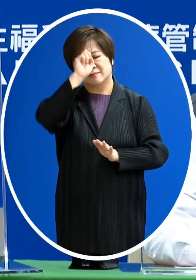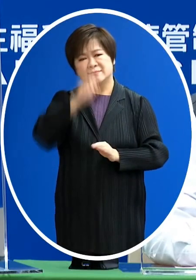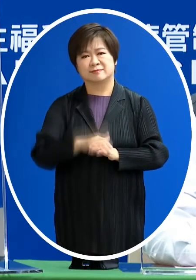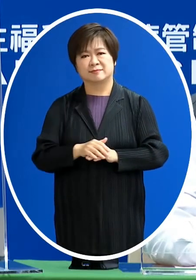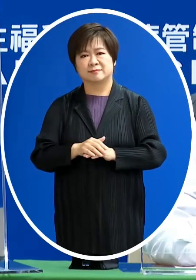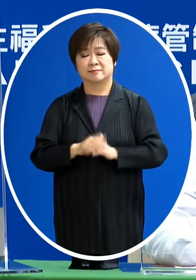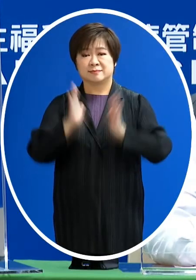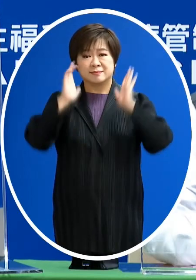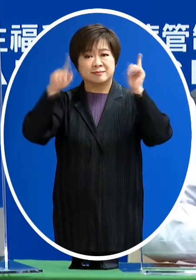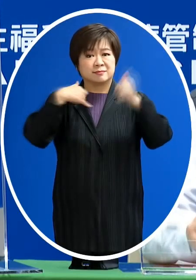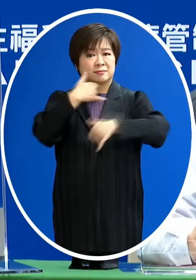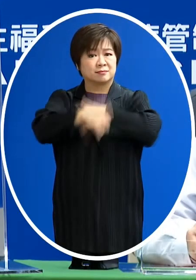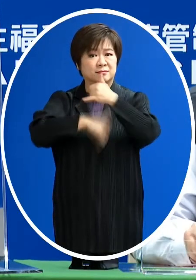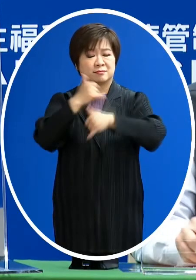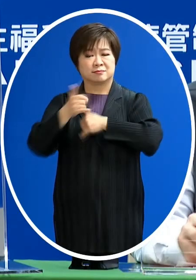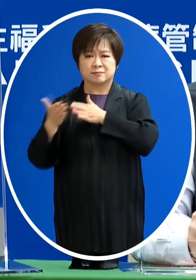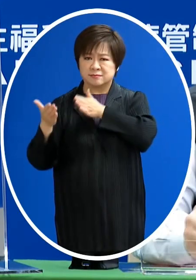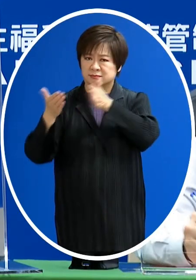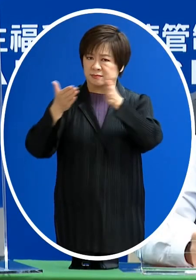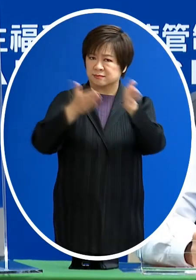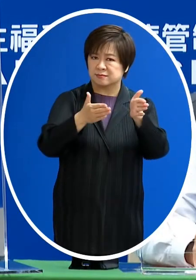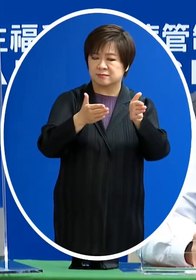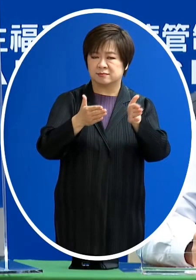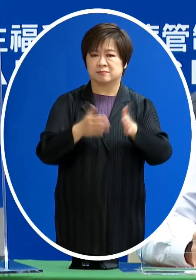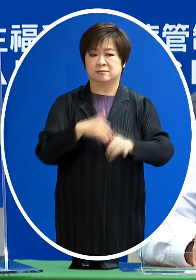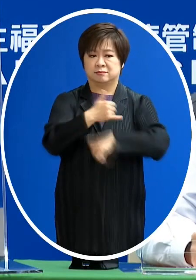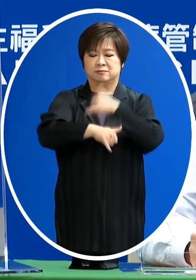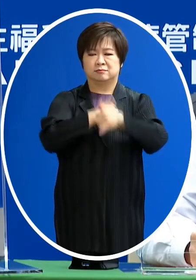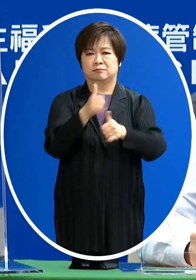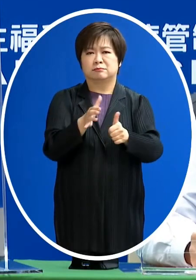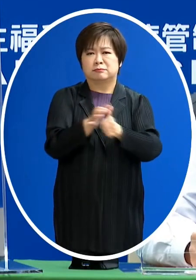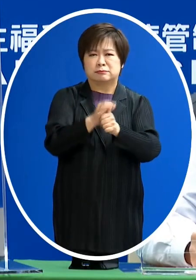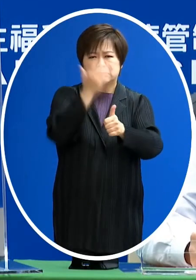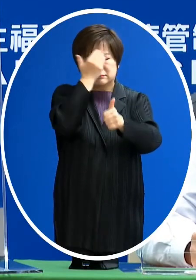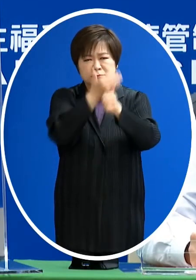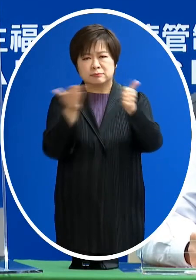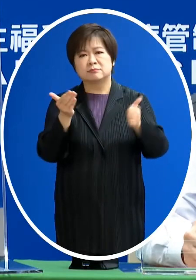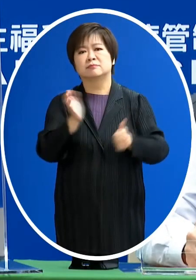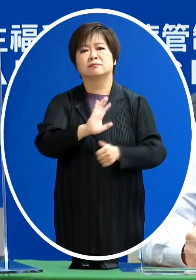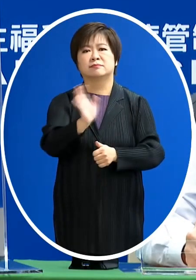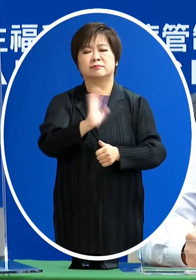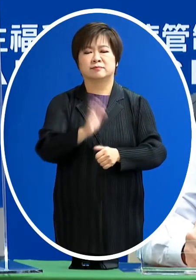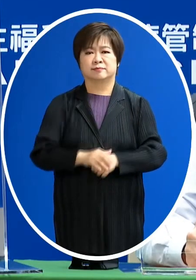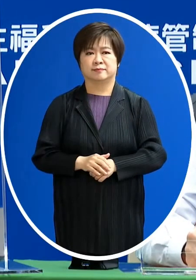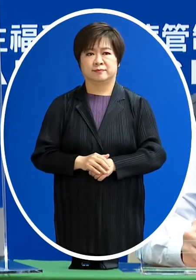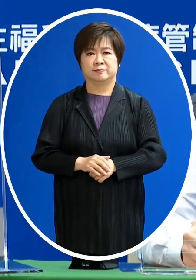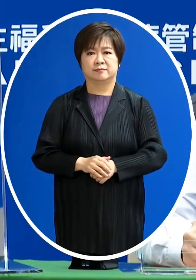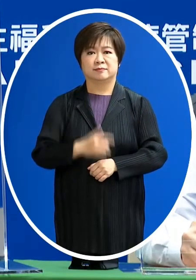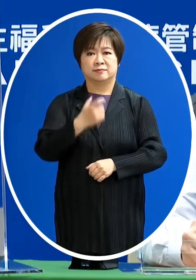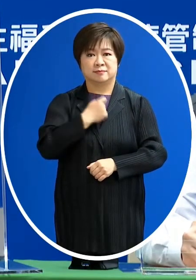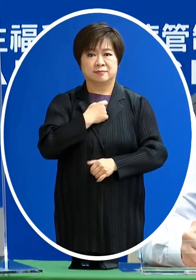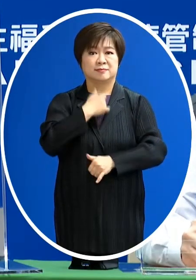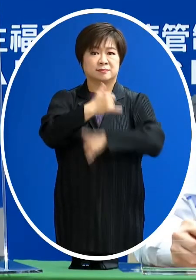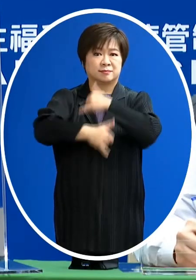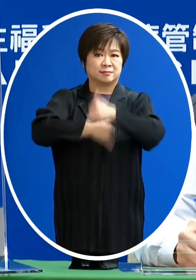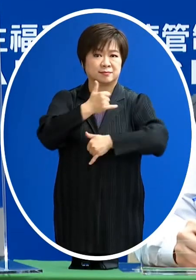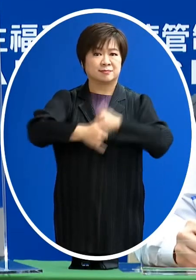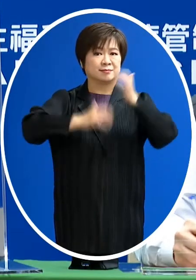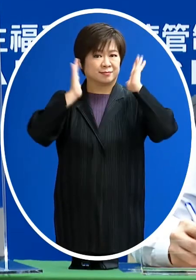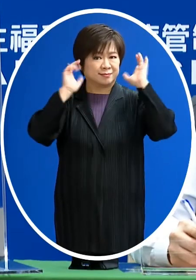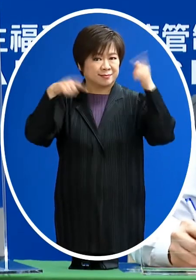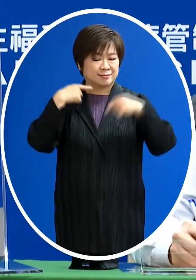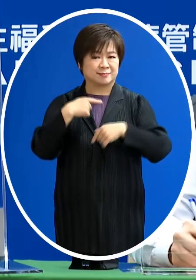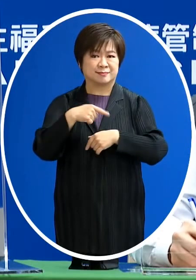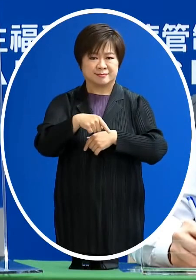正常生活 換句話對正常生活不至於限制 妨害過大 在過正常生活下的積極